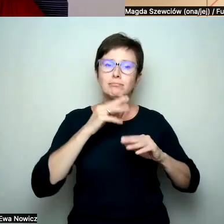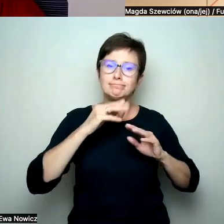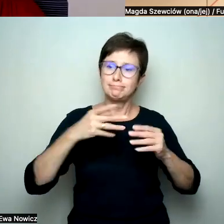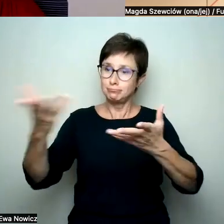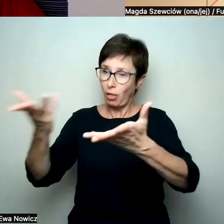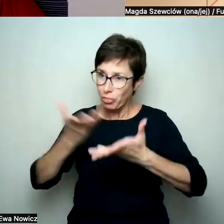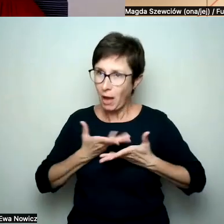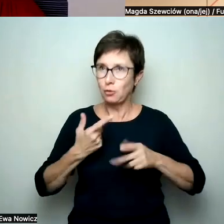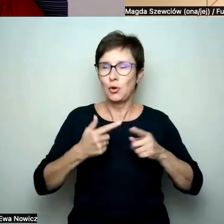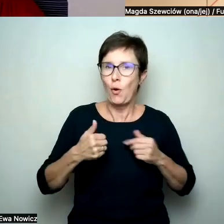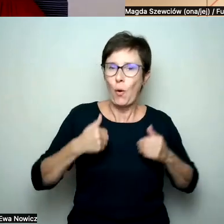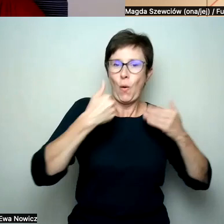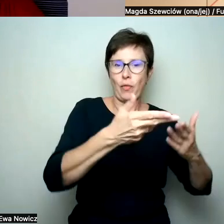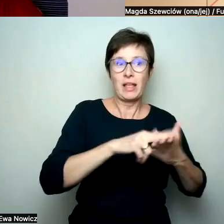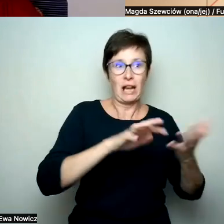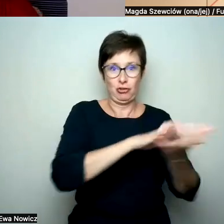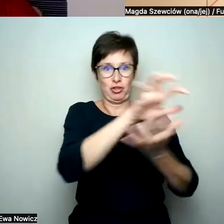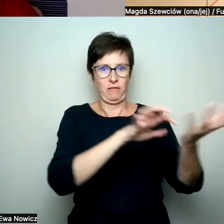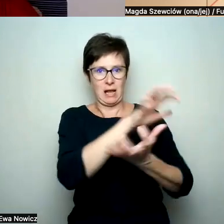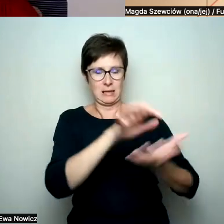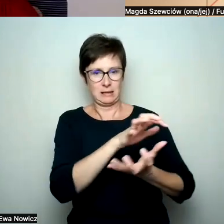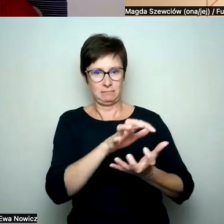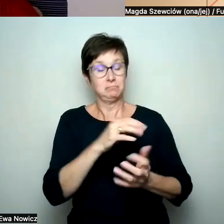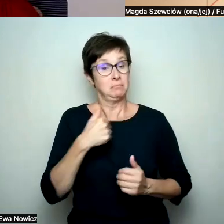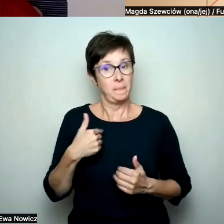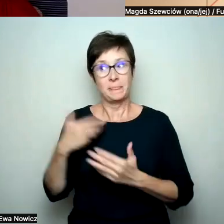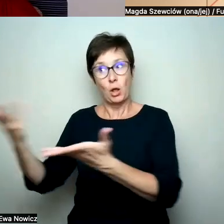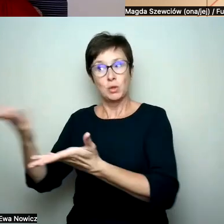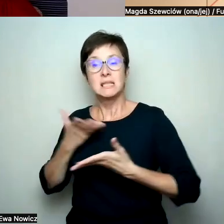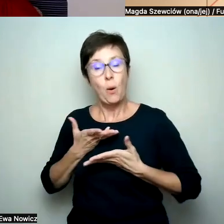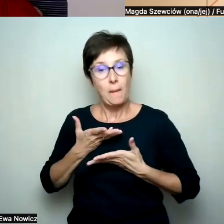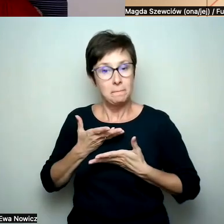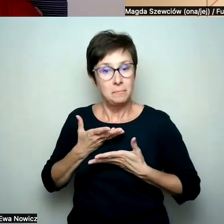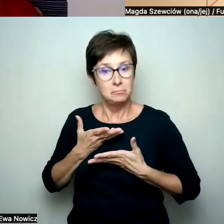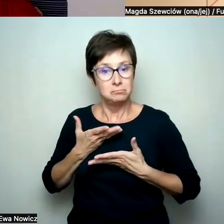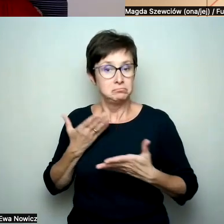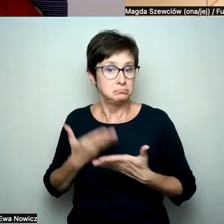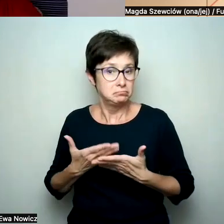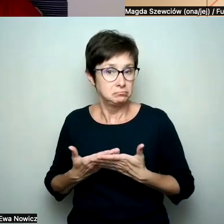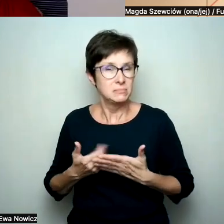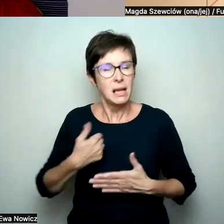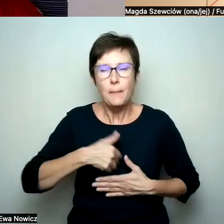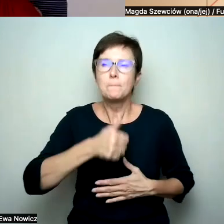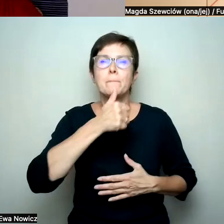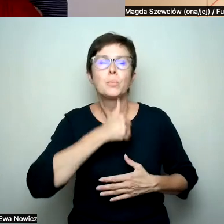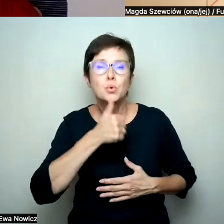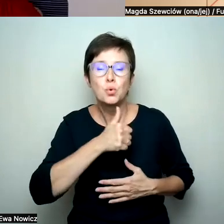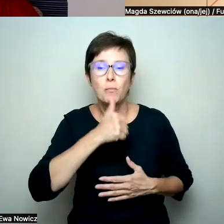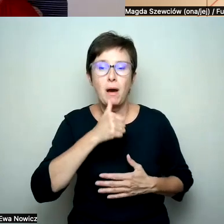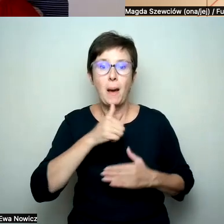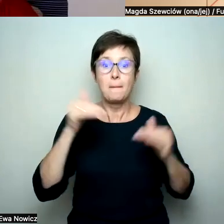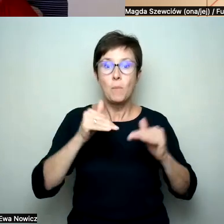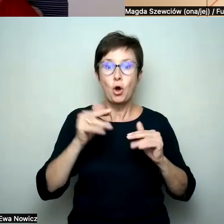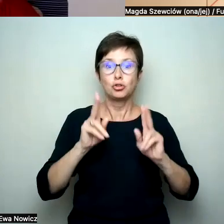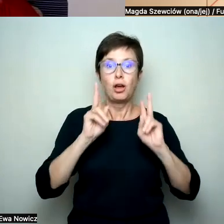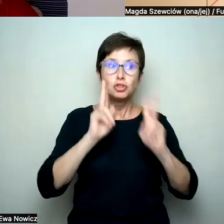ja coś dostałam, więc spróbuję, żeby rzeczywistość też